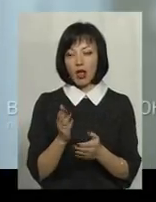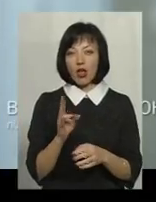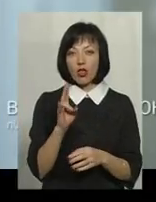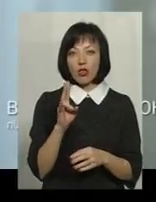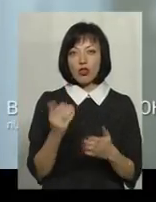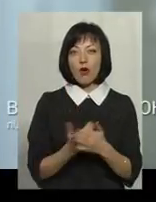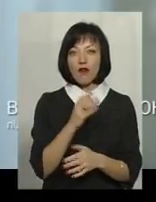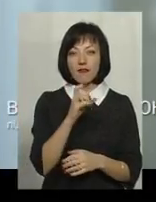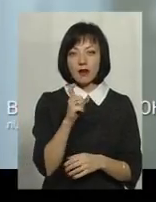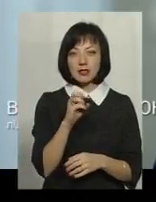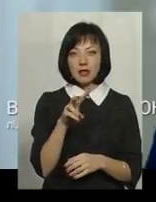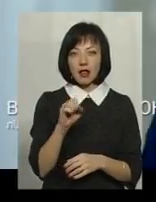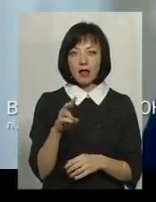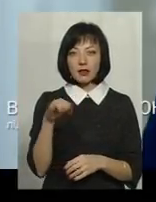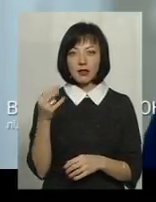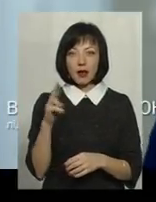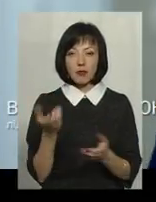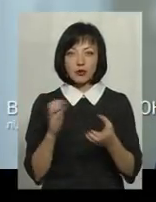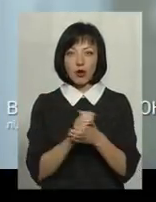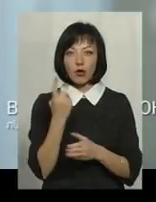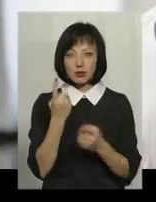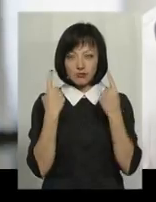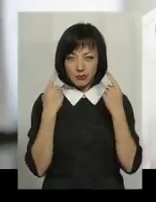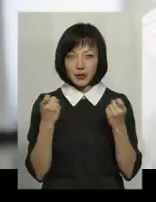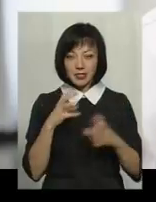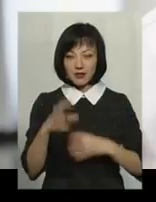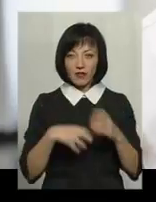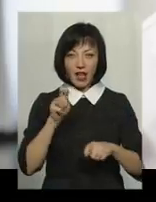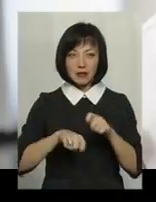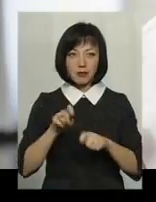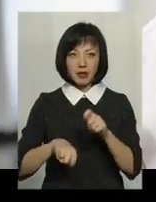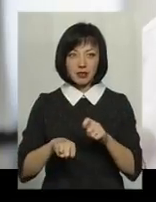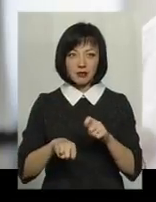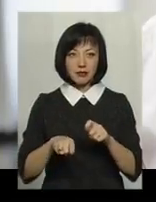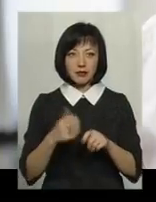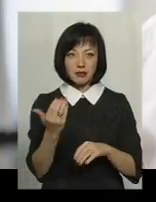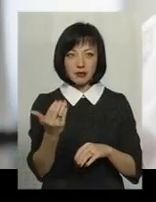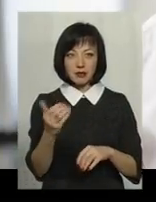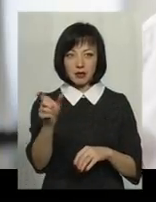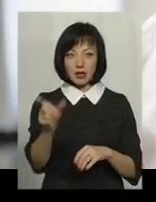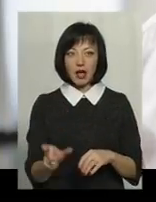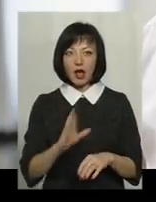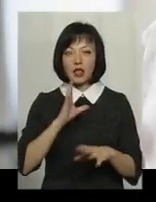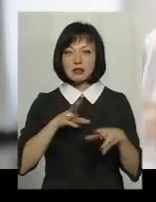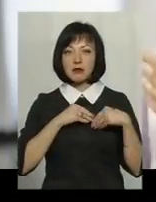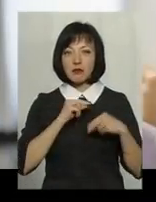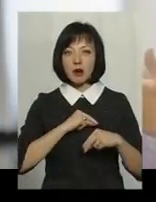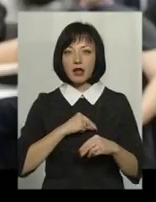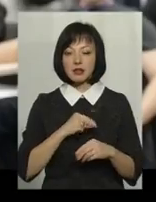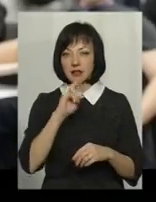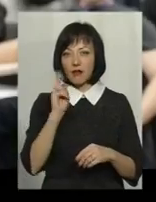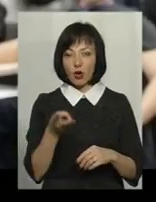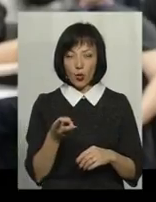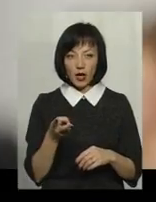Зеландію. І ми познайомилися з одним з топових світових експертів і форум Фокс-Віллімсом. Наша співпраця вже триває два